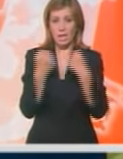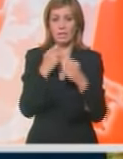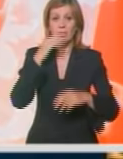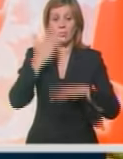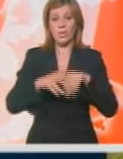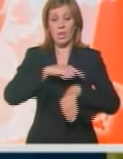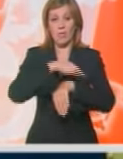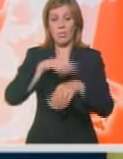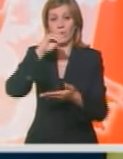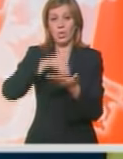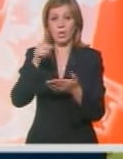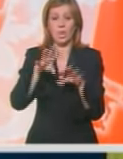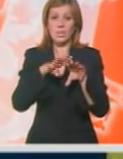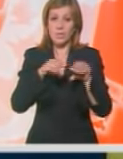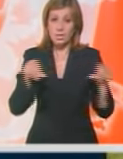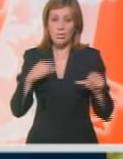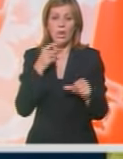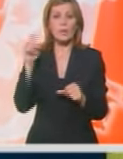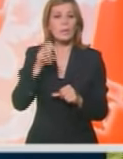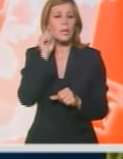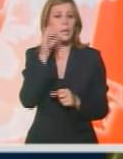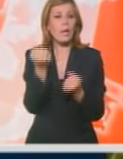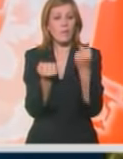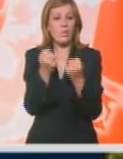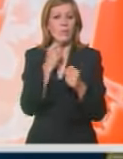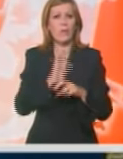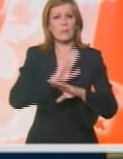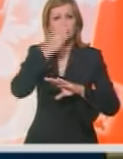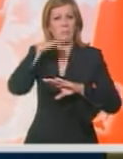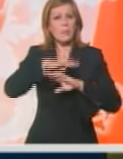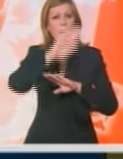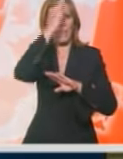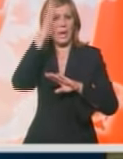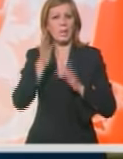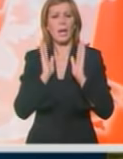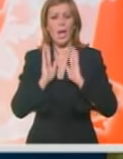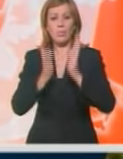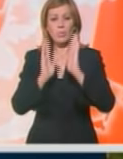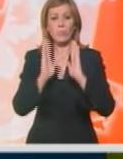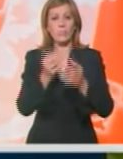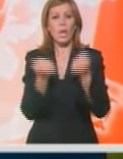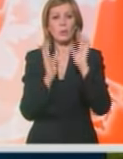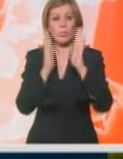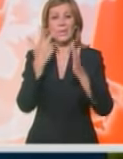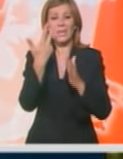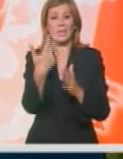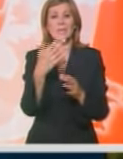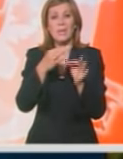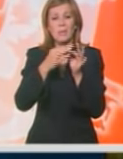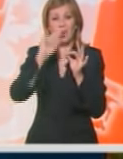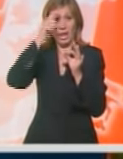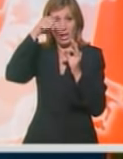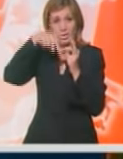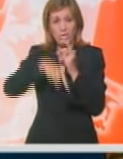poslednje vreme dogodila u toj zemlji, došlo je kada se vozilo survalo sa planinskog autoputa u 30 metara dubog klanac,